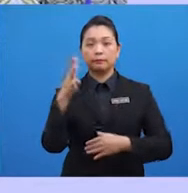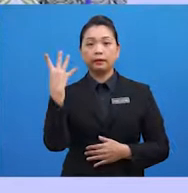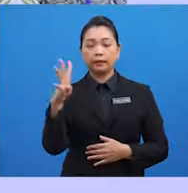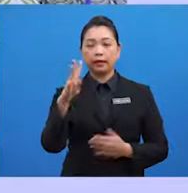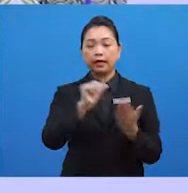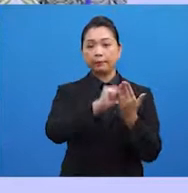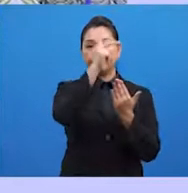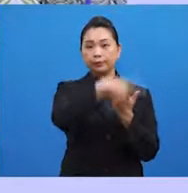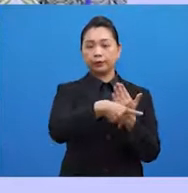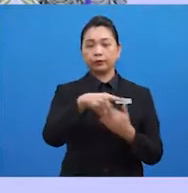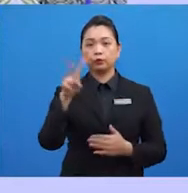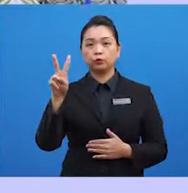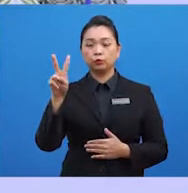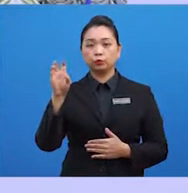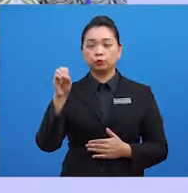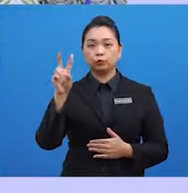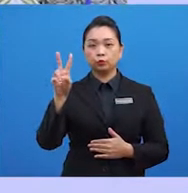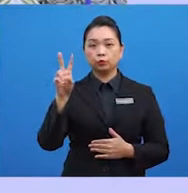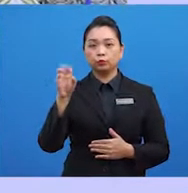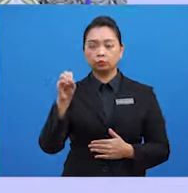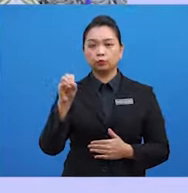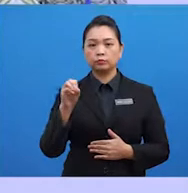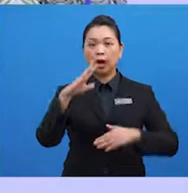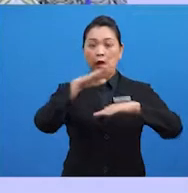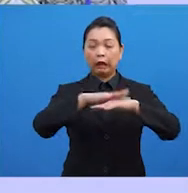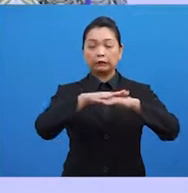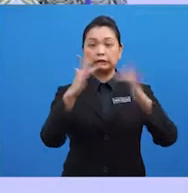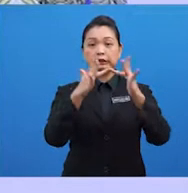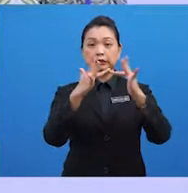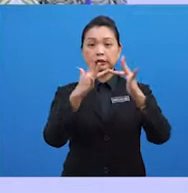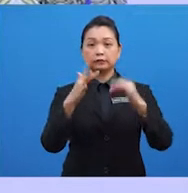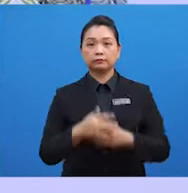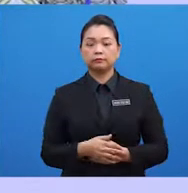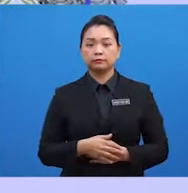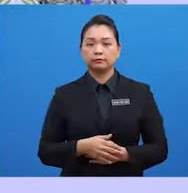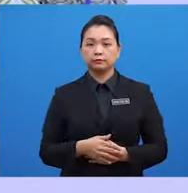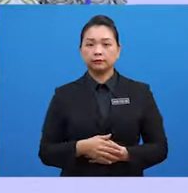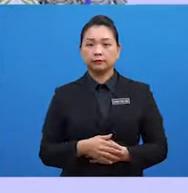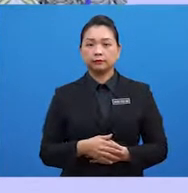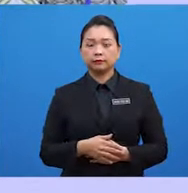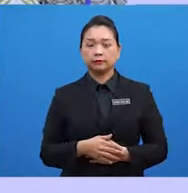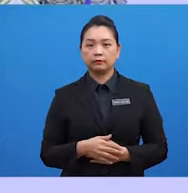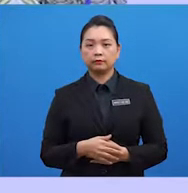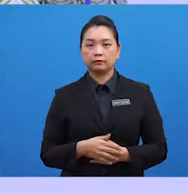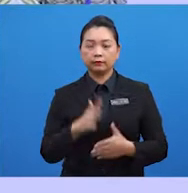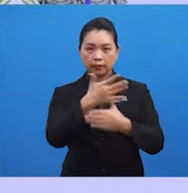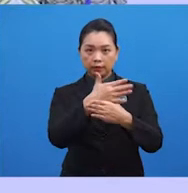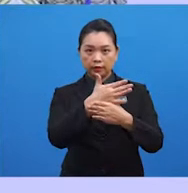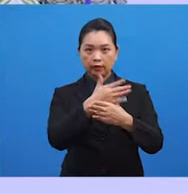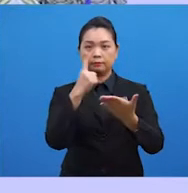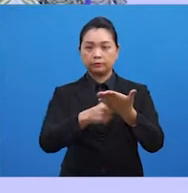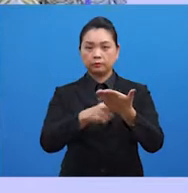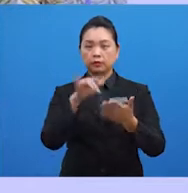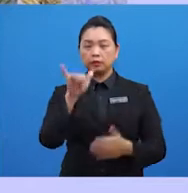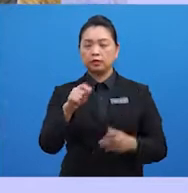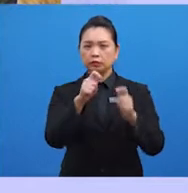April 2020 secara atas talian. Antara Sidang Kemuncak yang terpenting